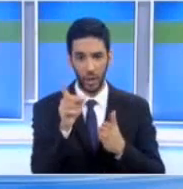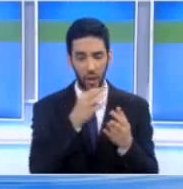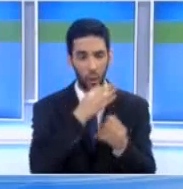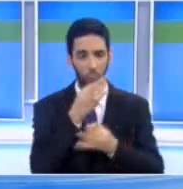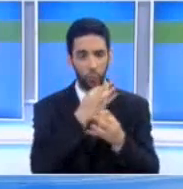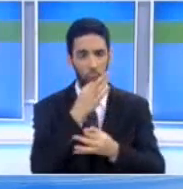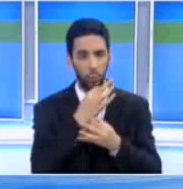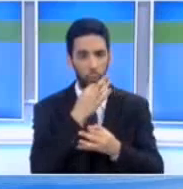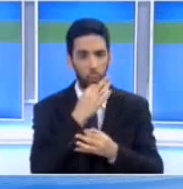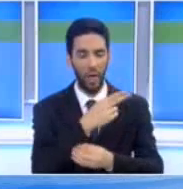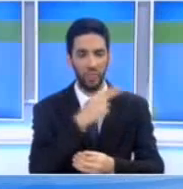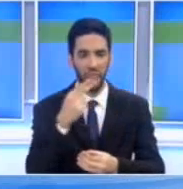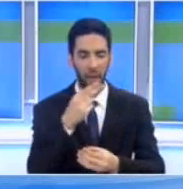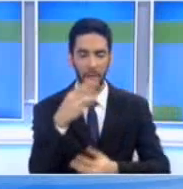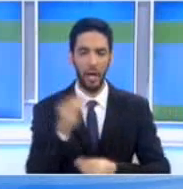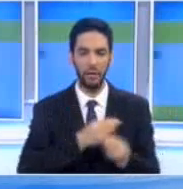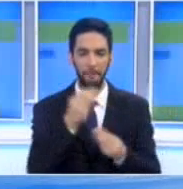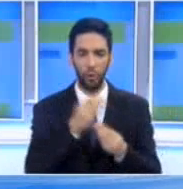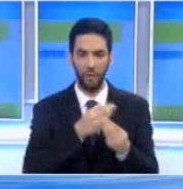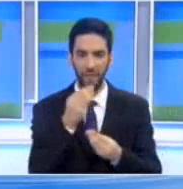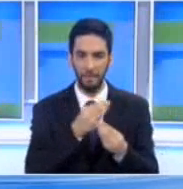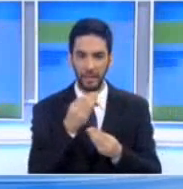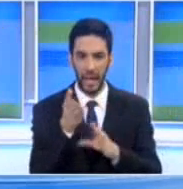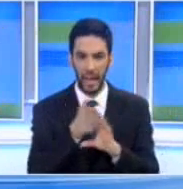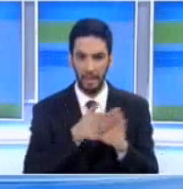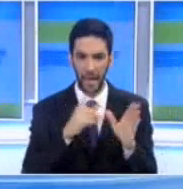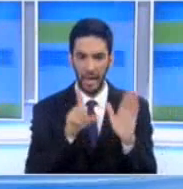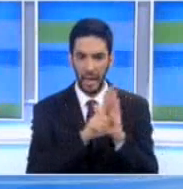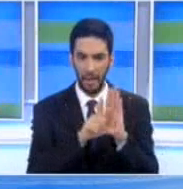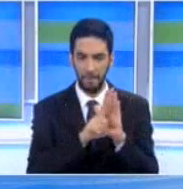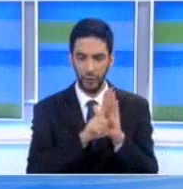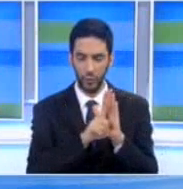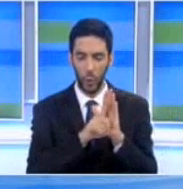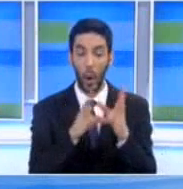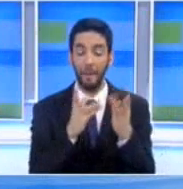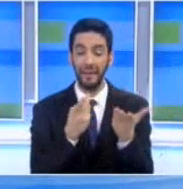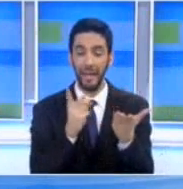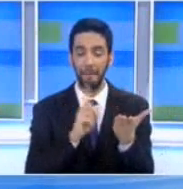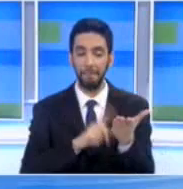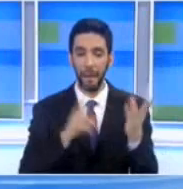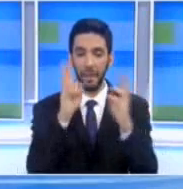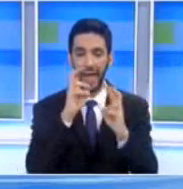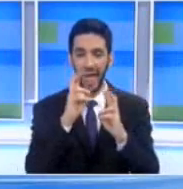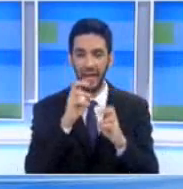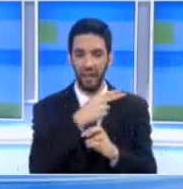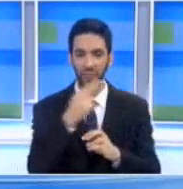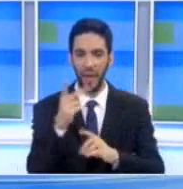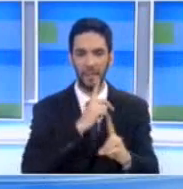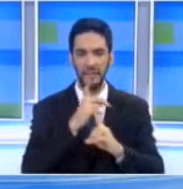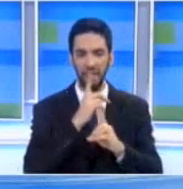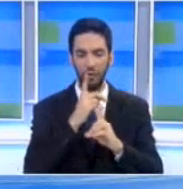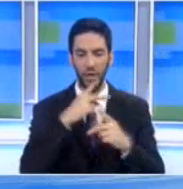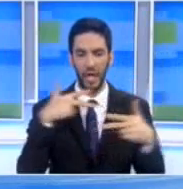σημείωμα για τις διάφορες πτυχές που θεωρούμε ότι πρέπει να ερευνήσει αναφορικά με τις συμφωνίες που